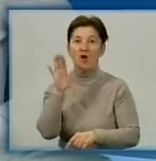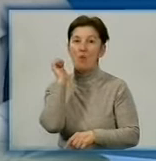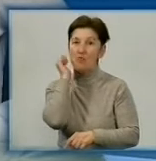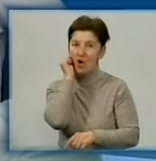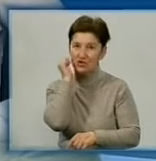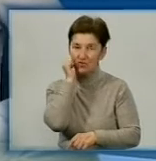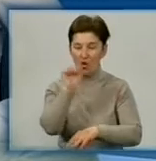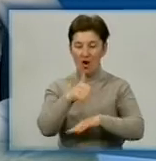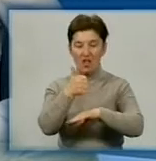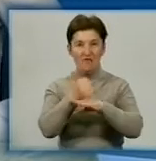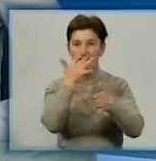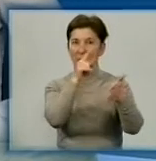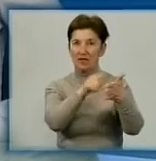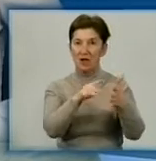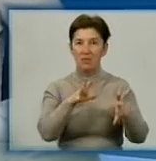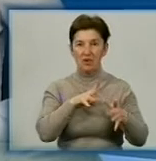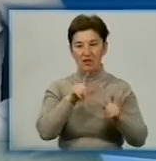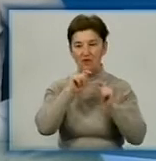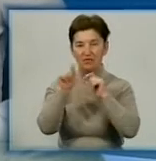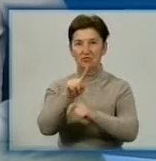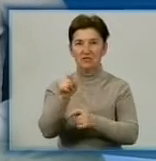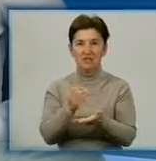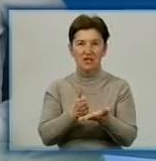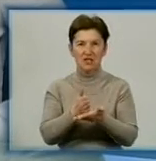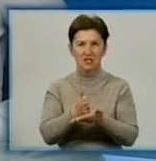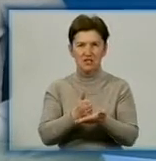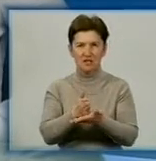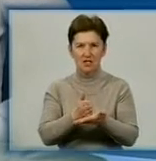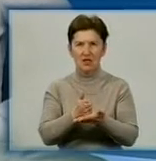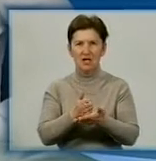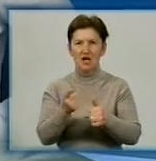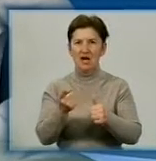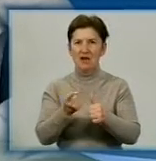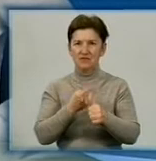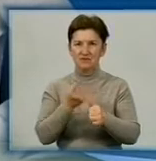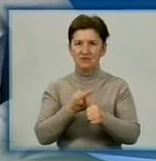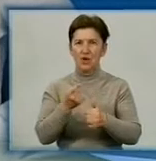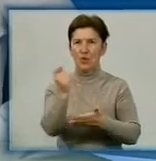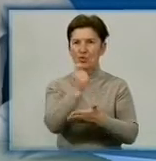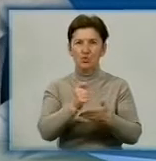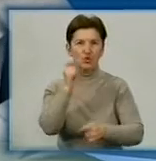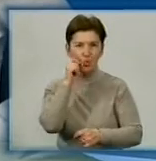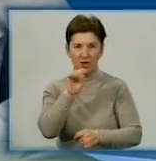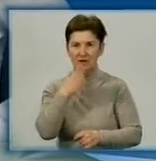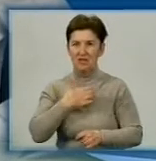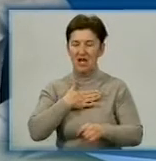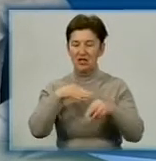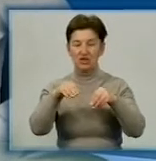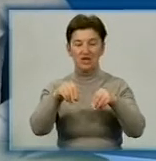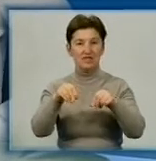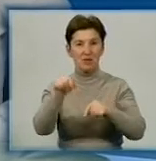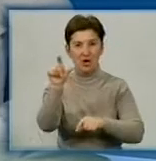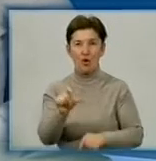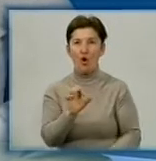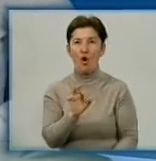Головна мета поїздки було вручення звання заслуженого художника України нашому земляку Петру Осовському.